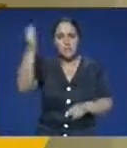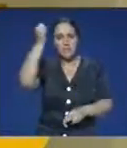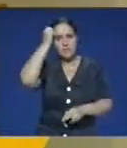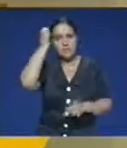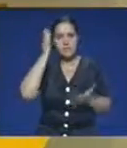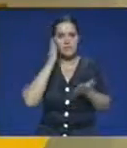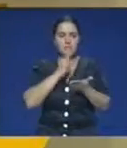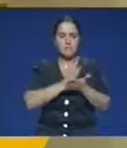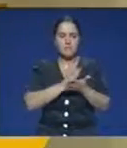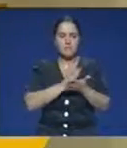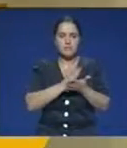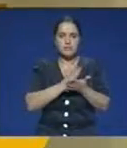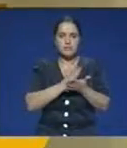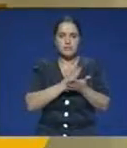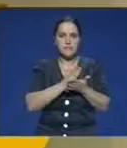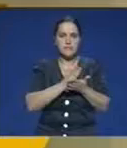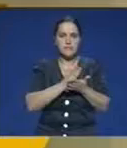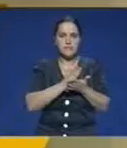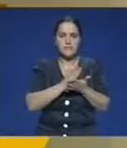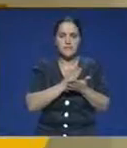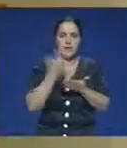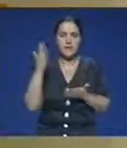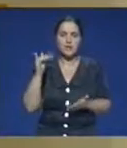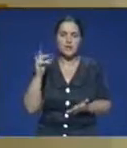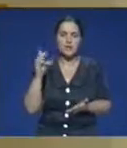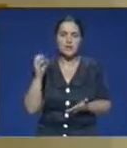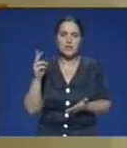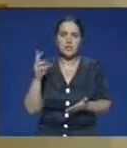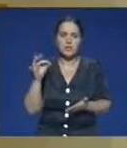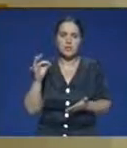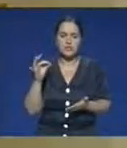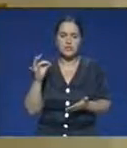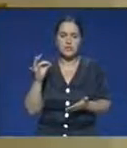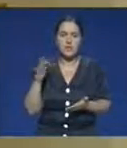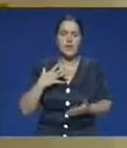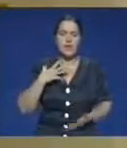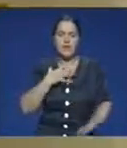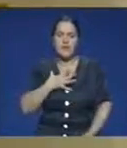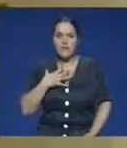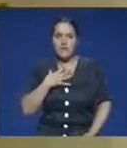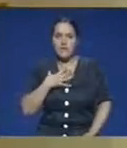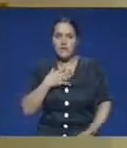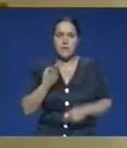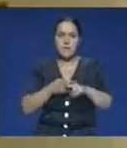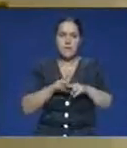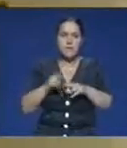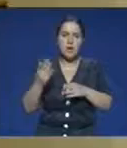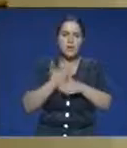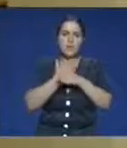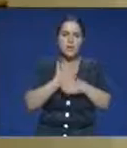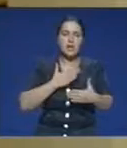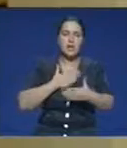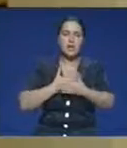Сену ЮНЕСКО в список всемирного наследия очень важно, потому что это способствует